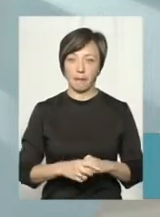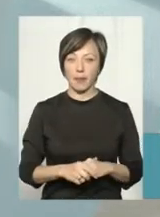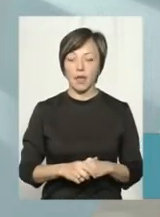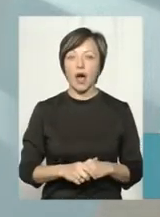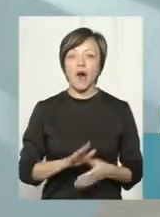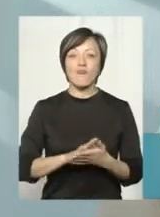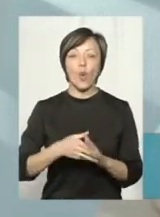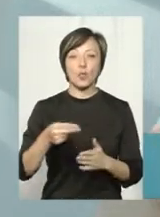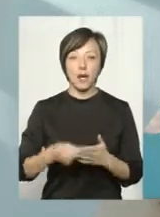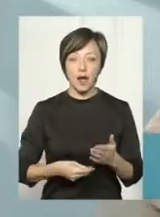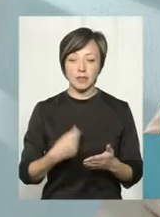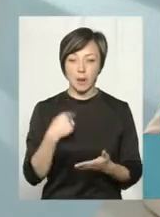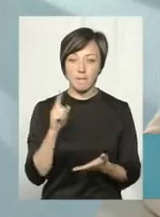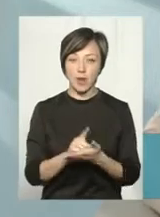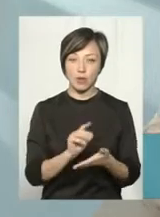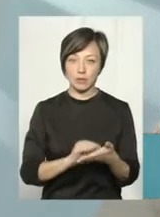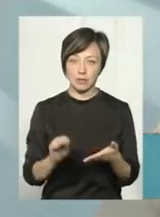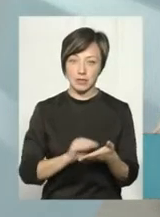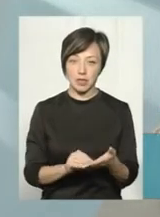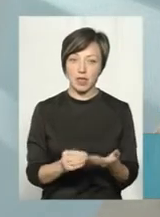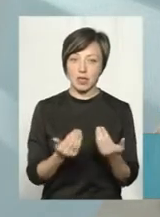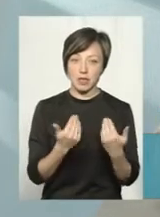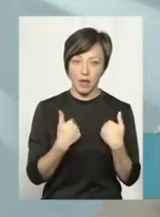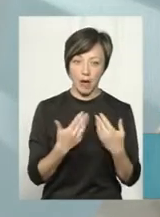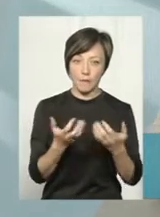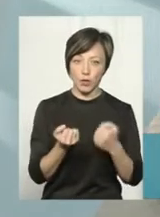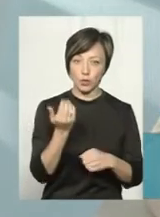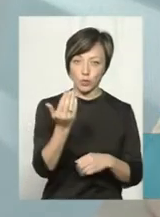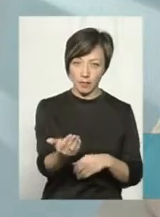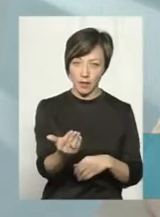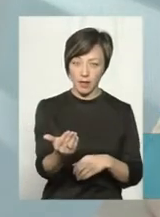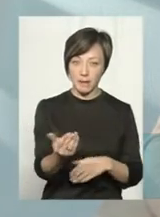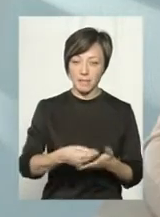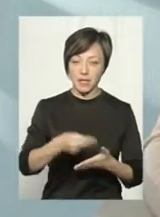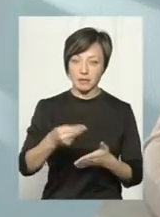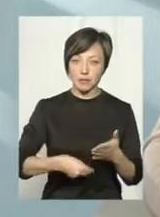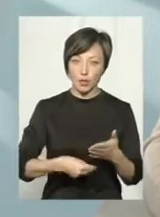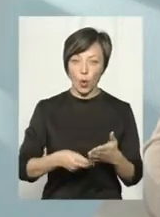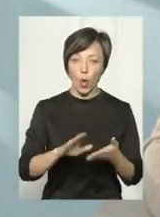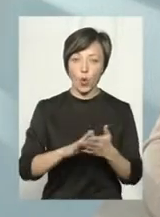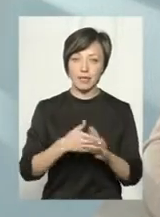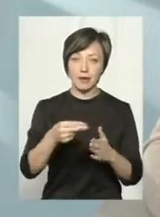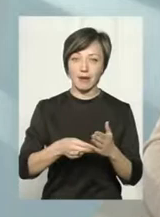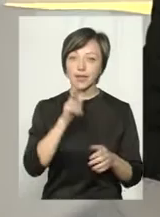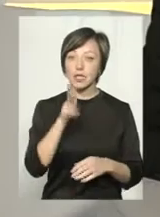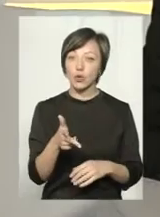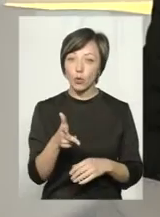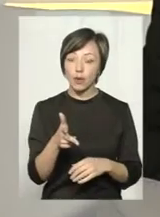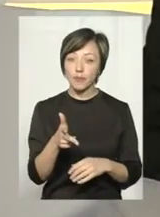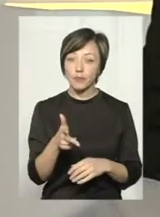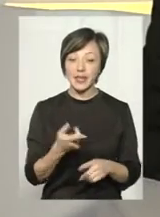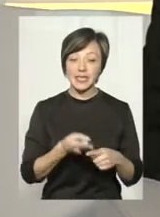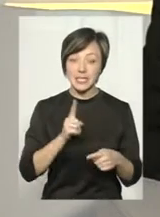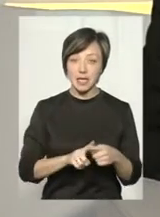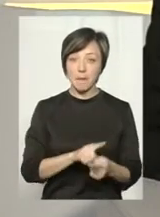В контракті я маю прописати. Я беру тебе, підписую з тобою контракт на три роки. За